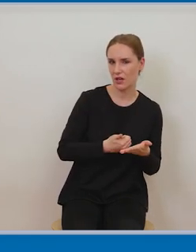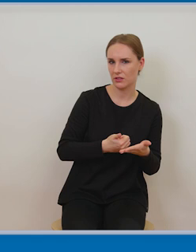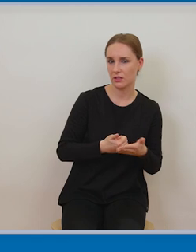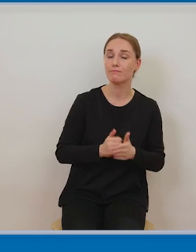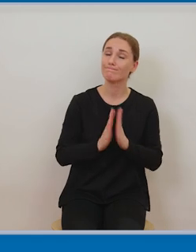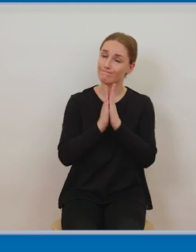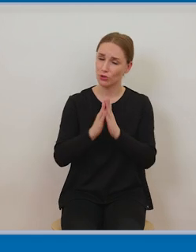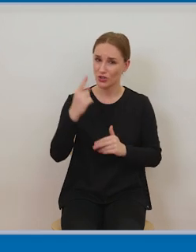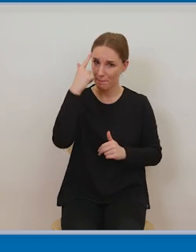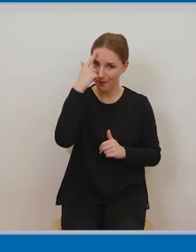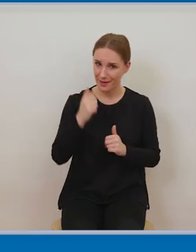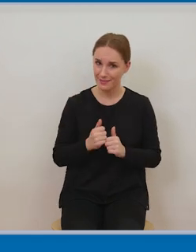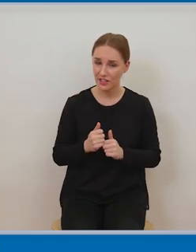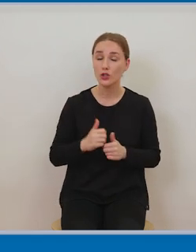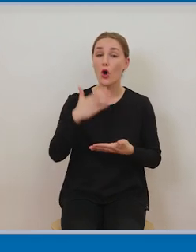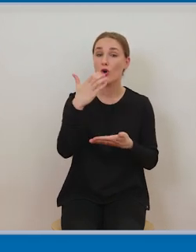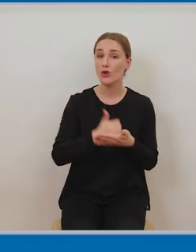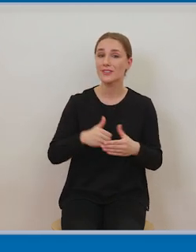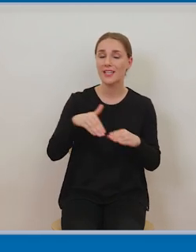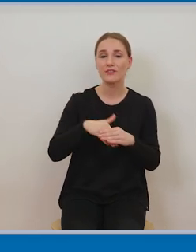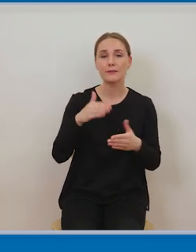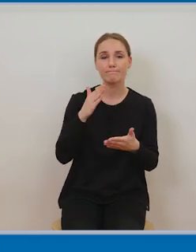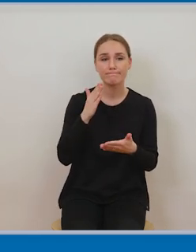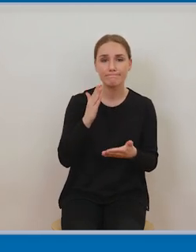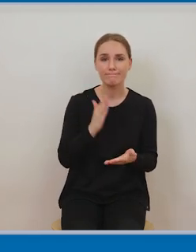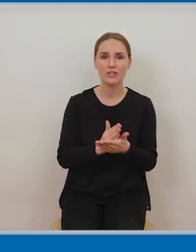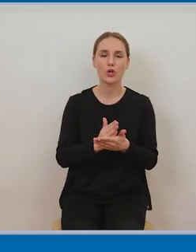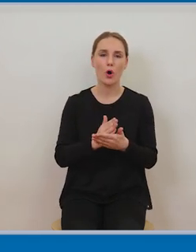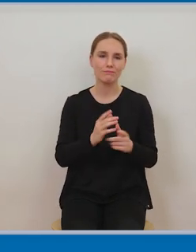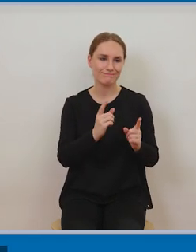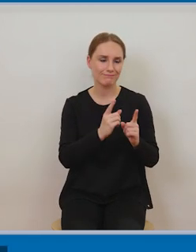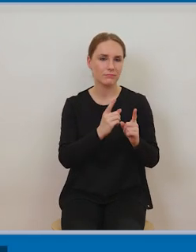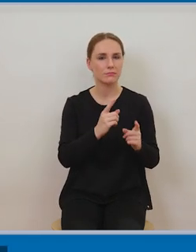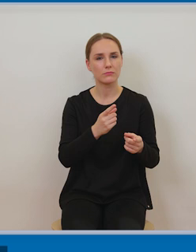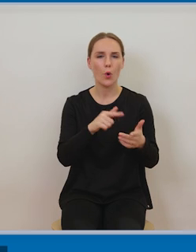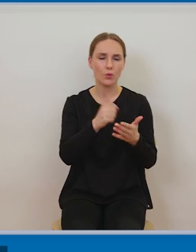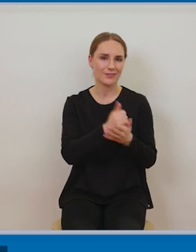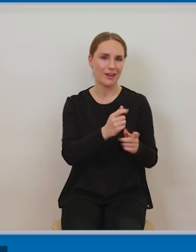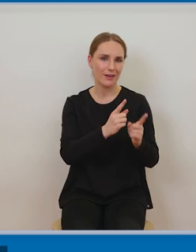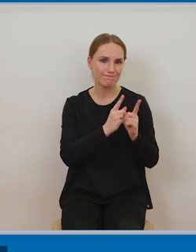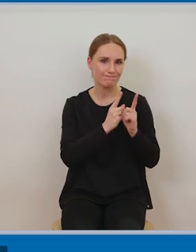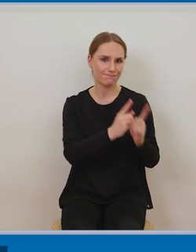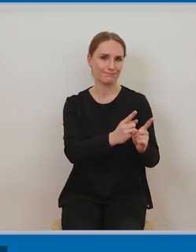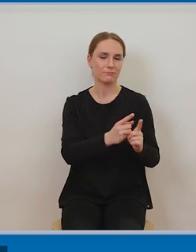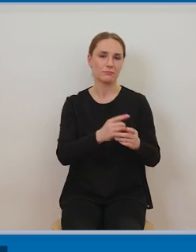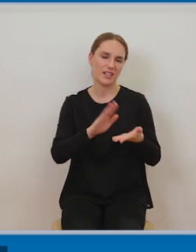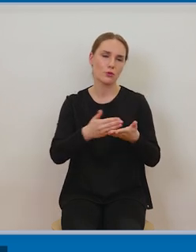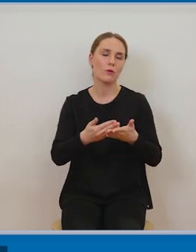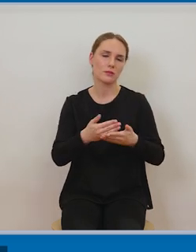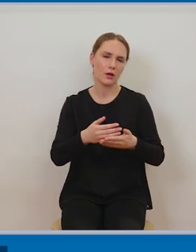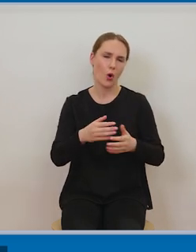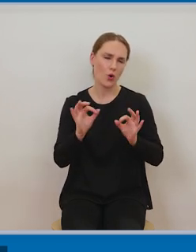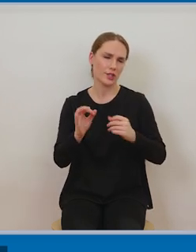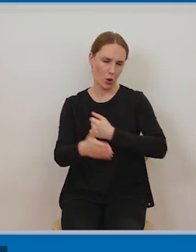zaadoptowanej do potrzeb takich osób które są określone w przepisach jeszcze raz powtórzę dozwolony użytek wszystkie te